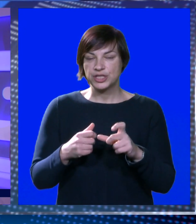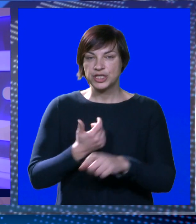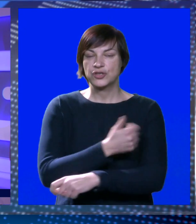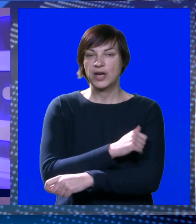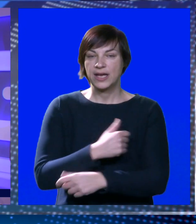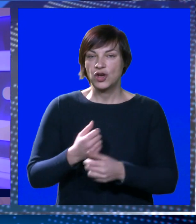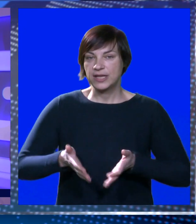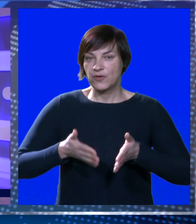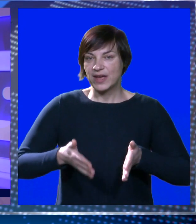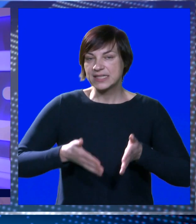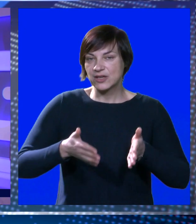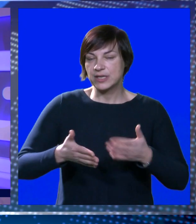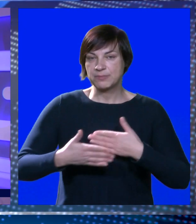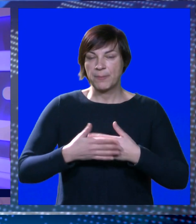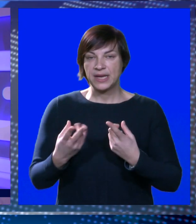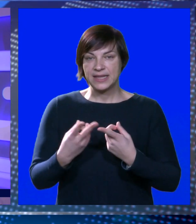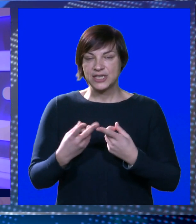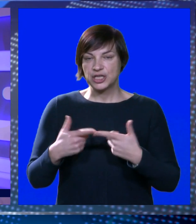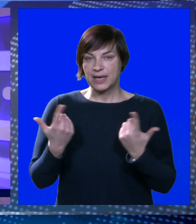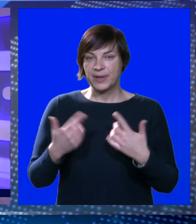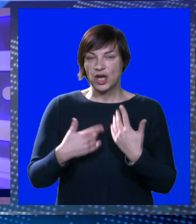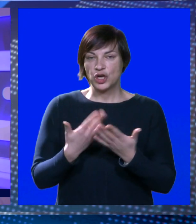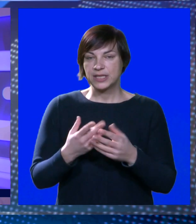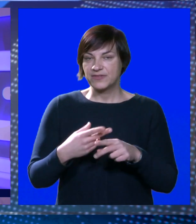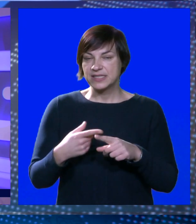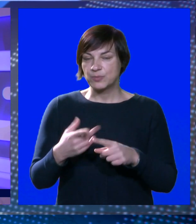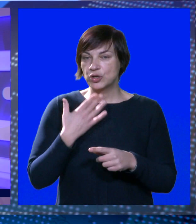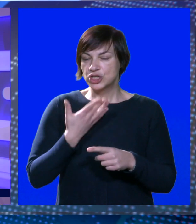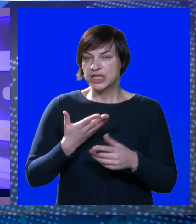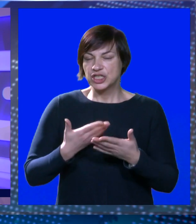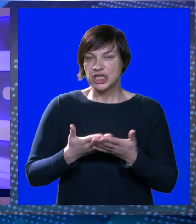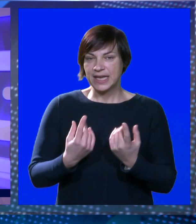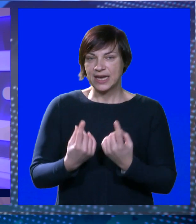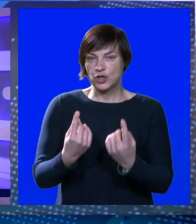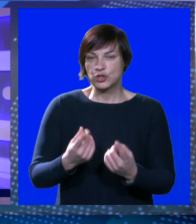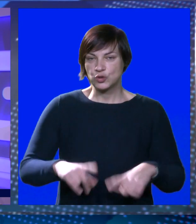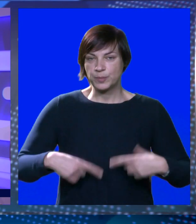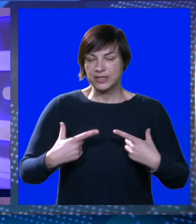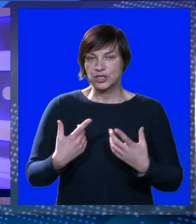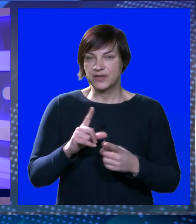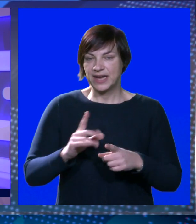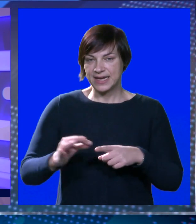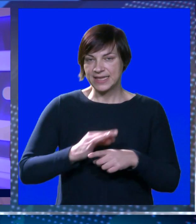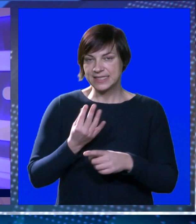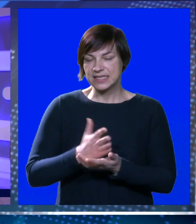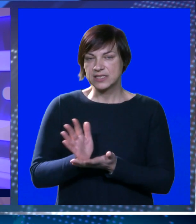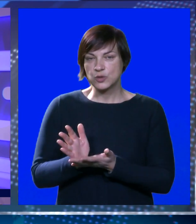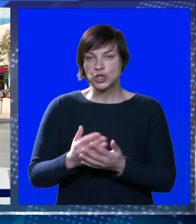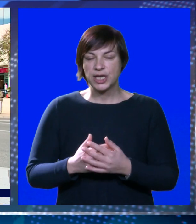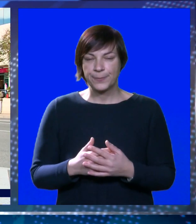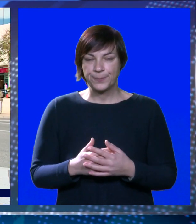koja je godinama u invalidskim kolicima pred našim kamerama otkriva kako je zbog oštećenja nogostupa doživjela i nestretan slučaj.